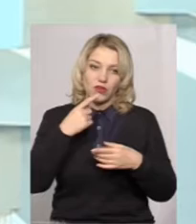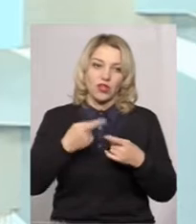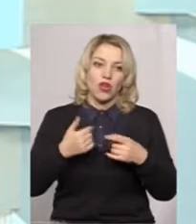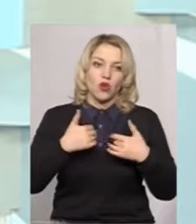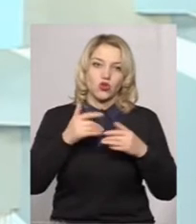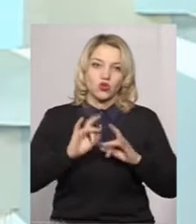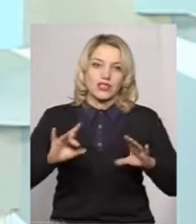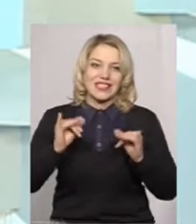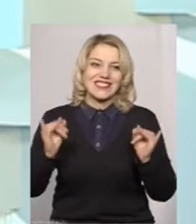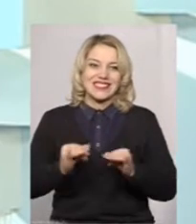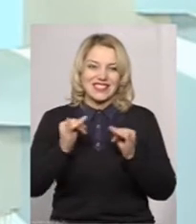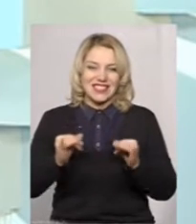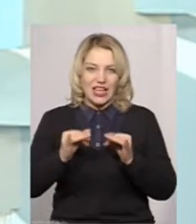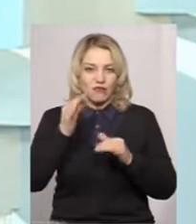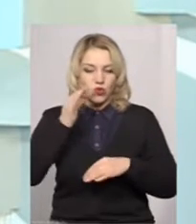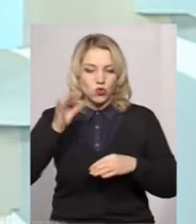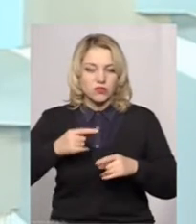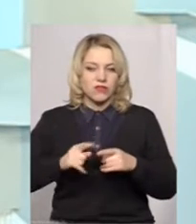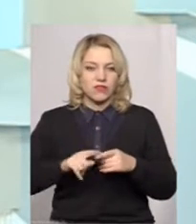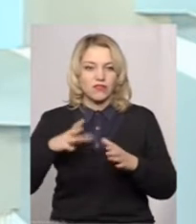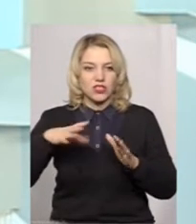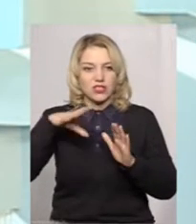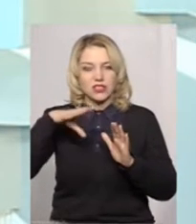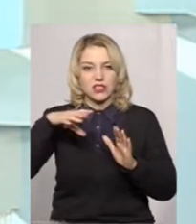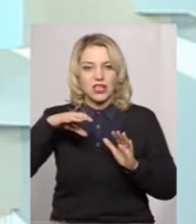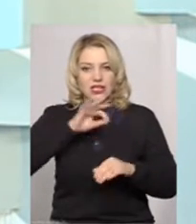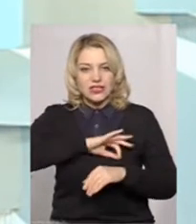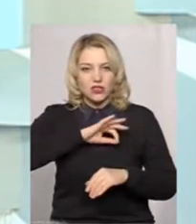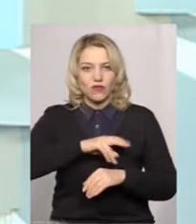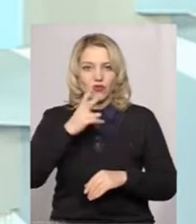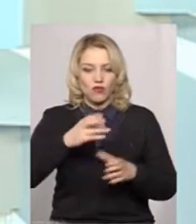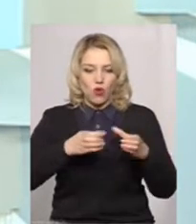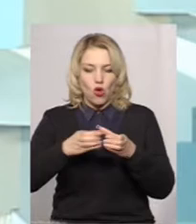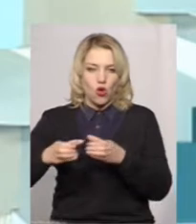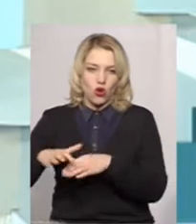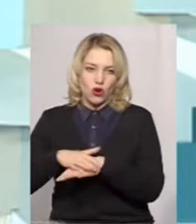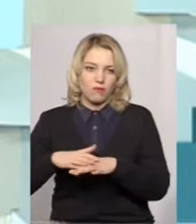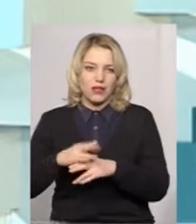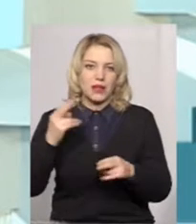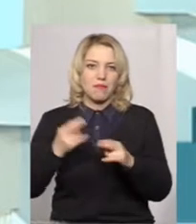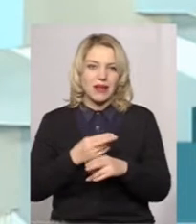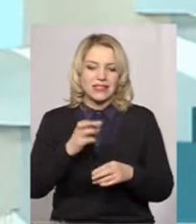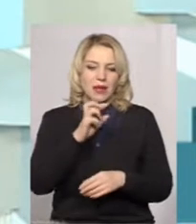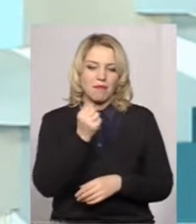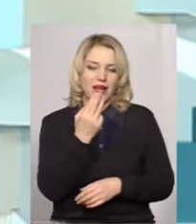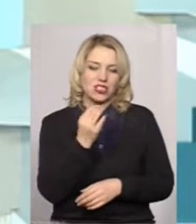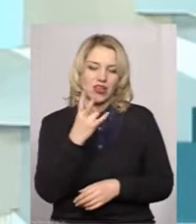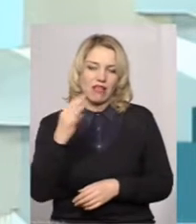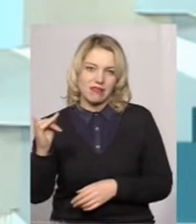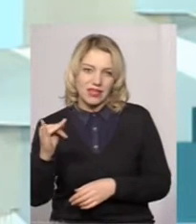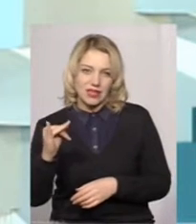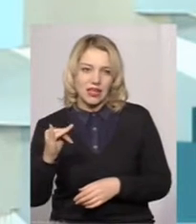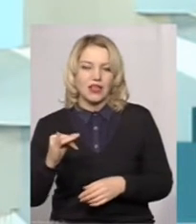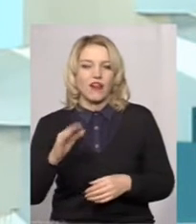цікавий досвід. Він у вже застосований в двох громадах. Це так звані безбашені водогони. Я